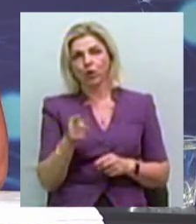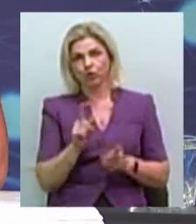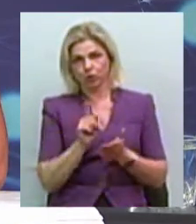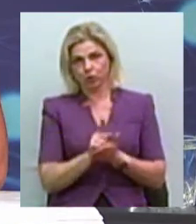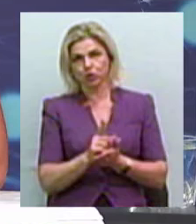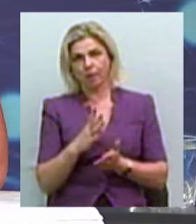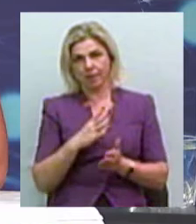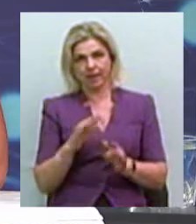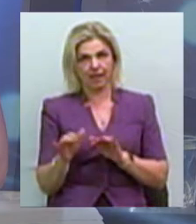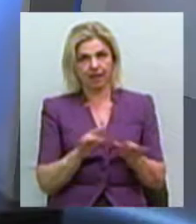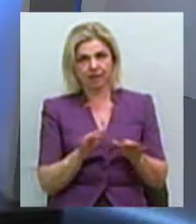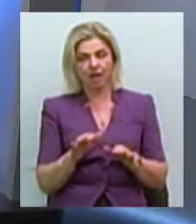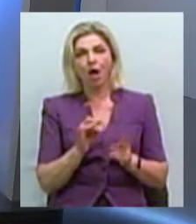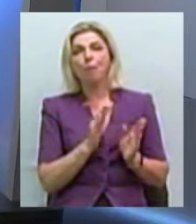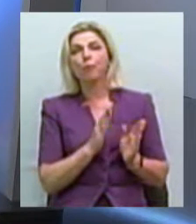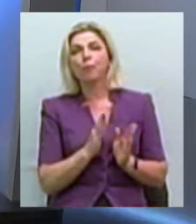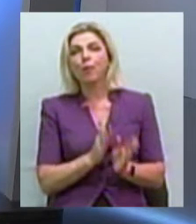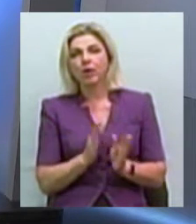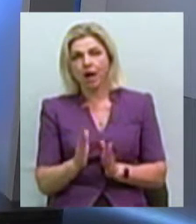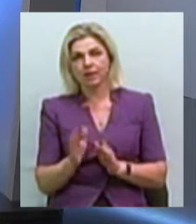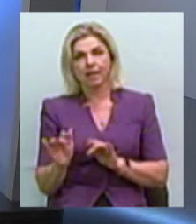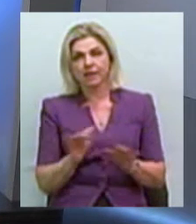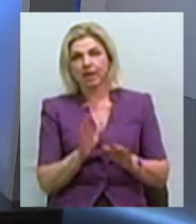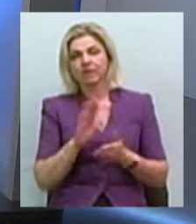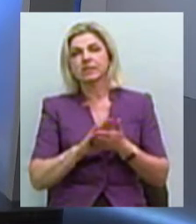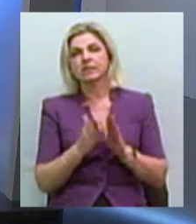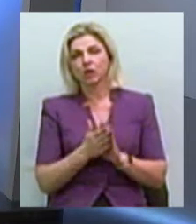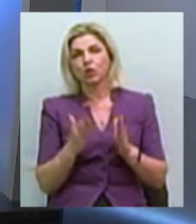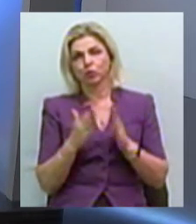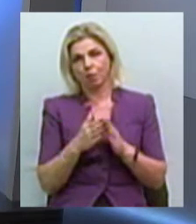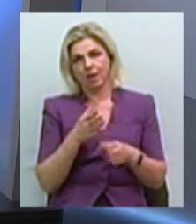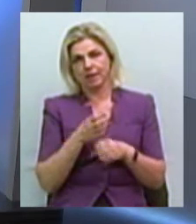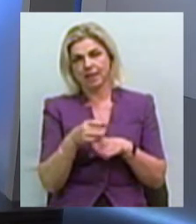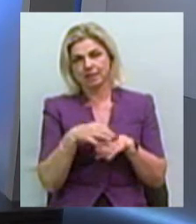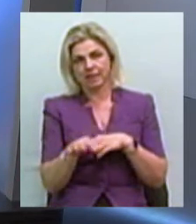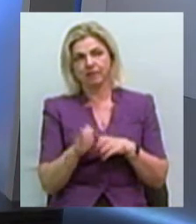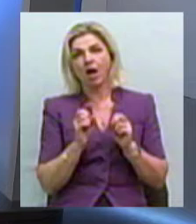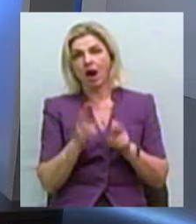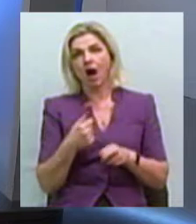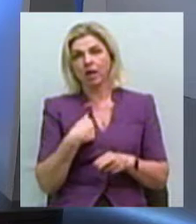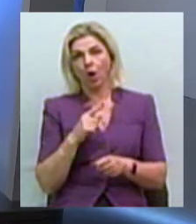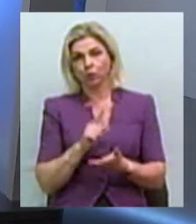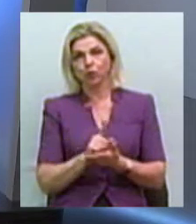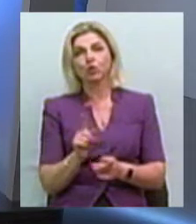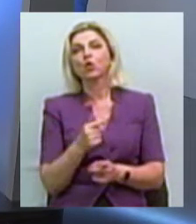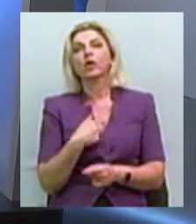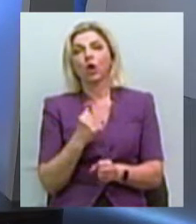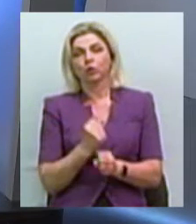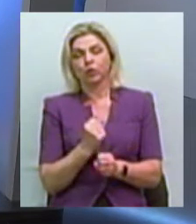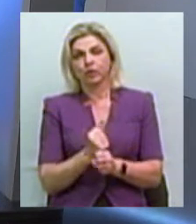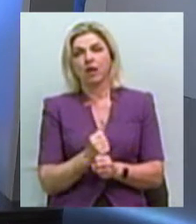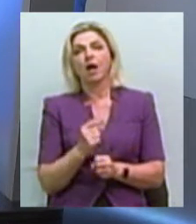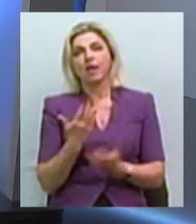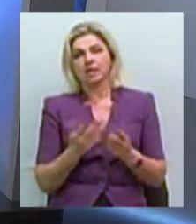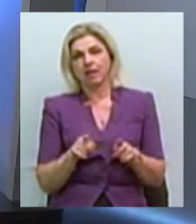алгоритм дії в ситуації домашнього насильства. Тобто, як я маю діяти, що я маю робити, якщо, наприклад, така